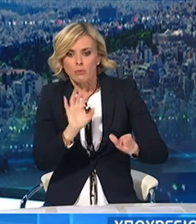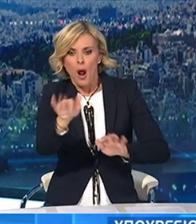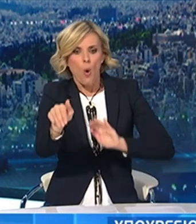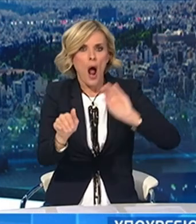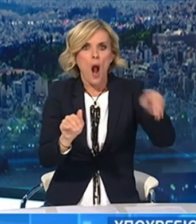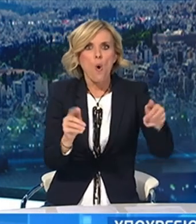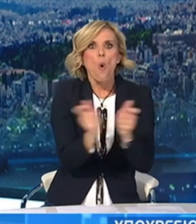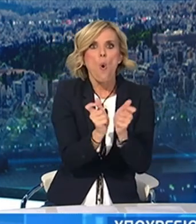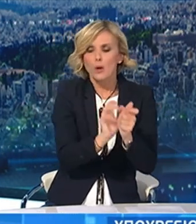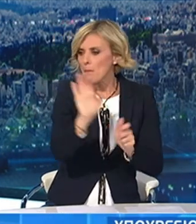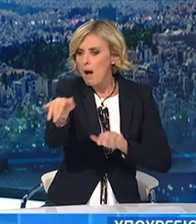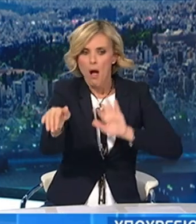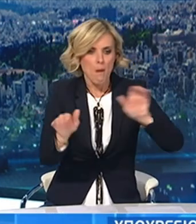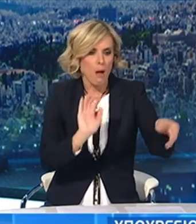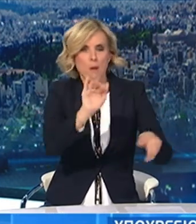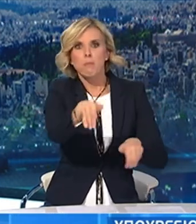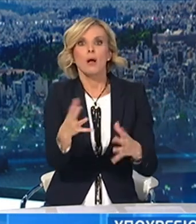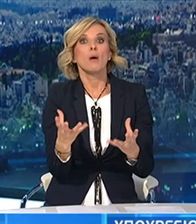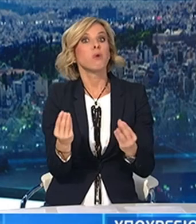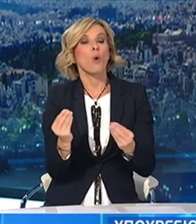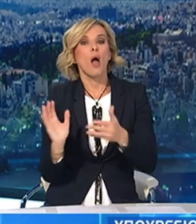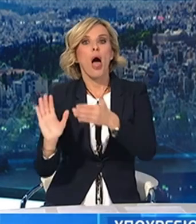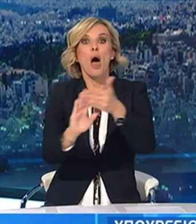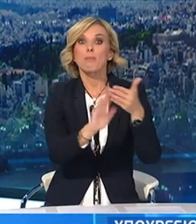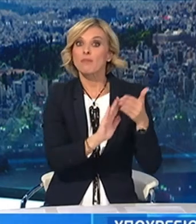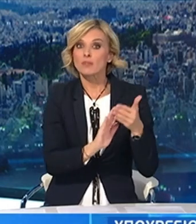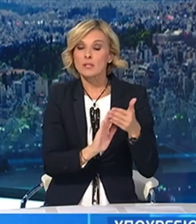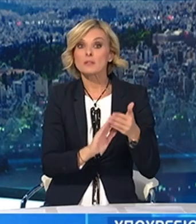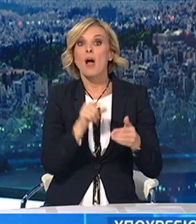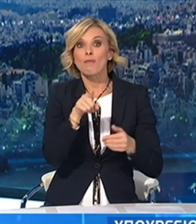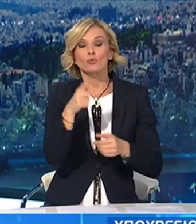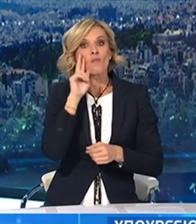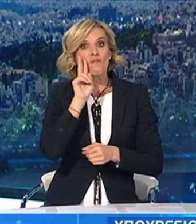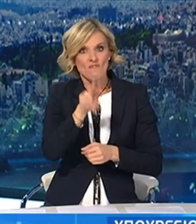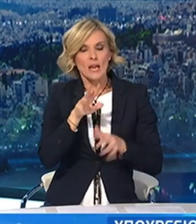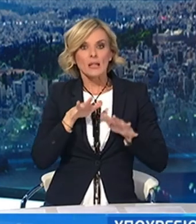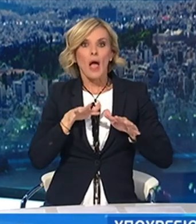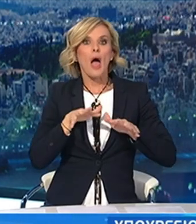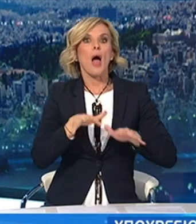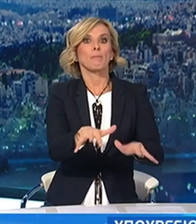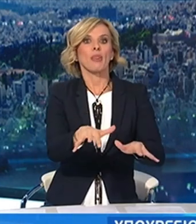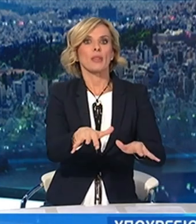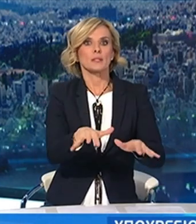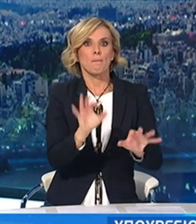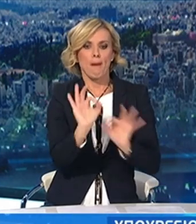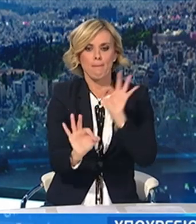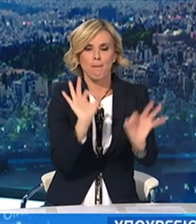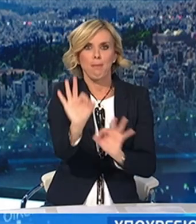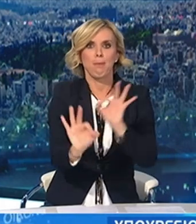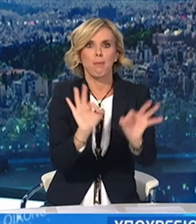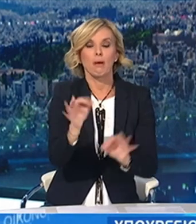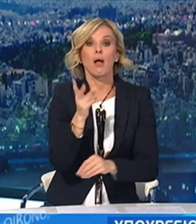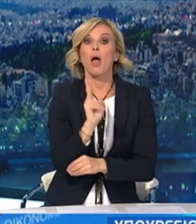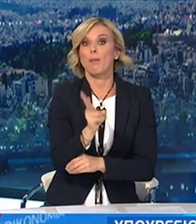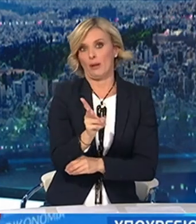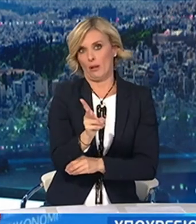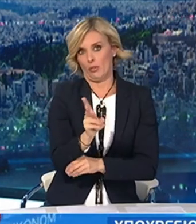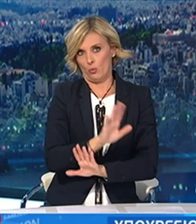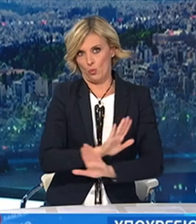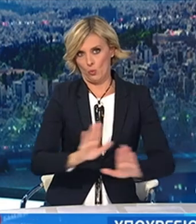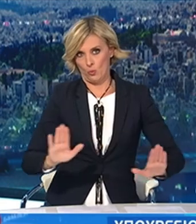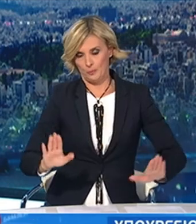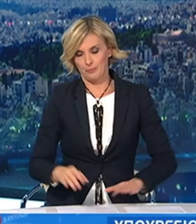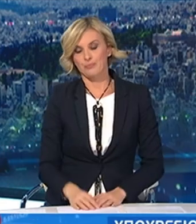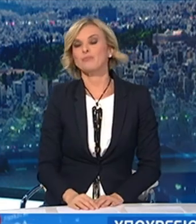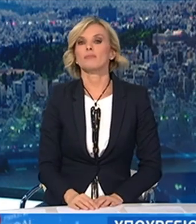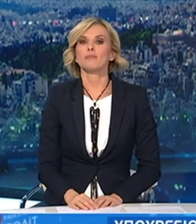επιδημιολογικών κλάστερς και η αύξηση των κρούσματων δείχνει επιθετική και άρα εξαιρετικά επικίνδυνη Σας ενημερώνω επίσης